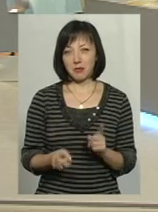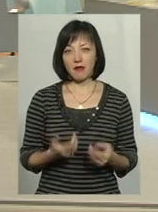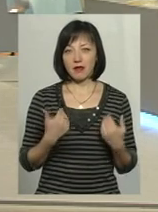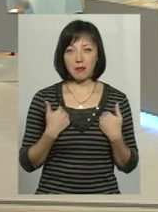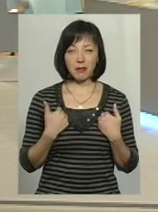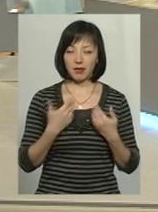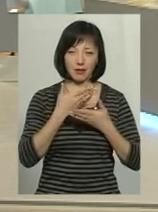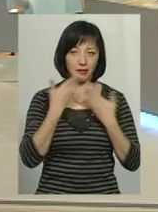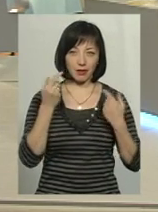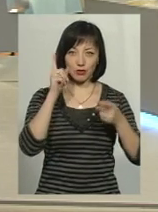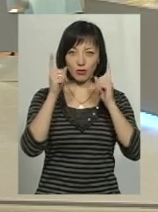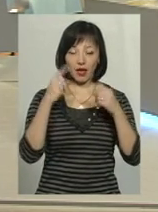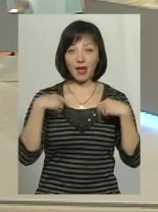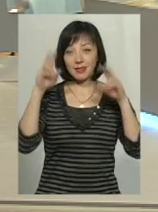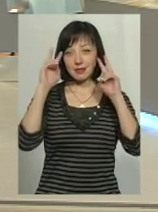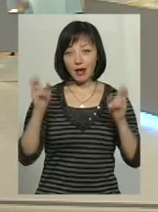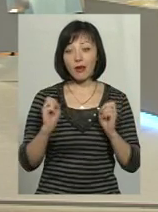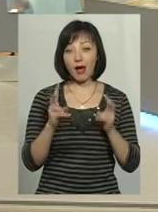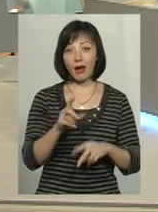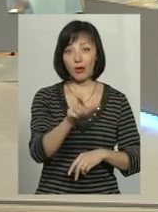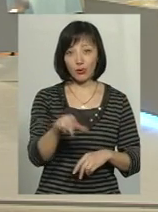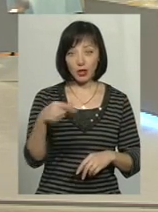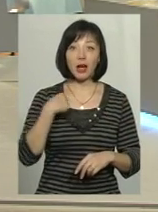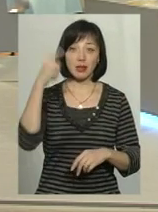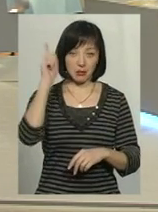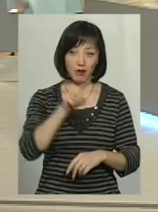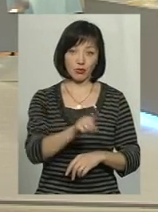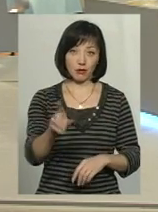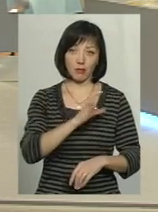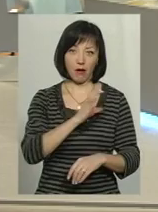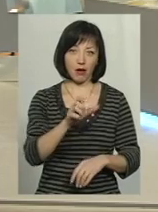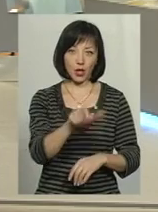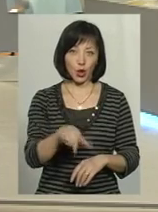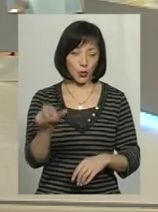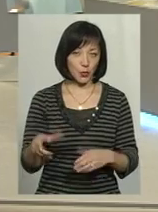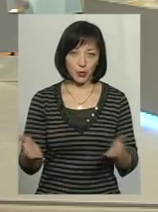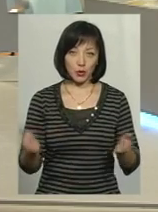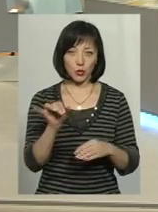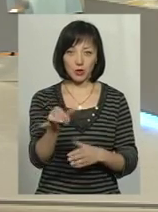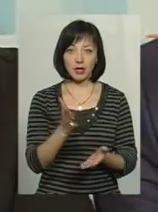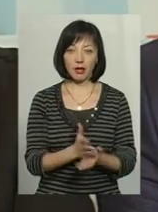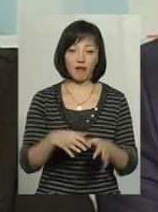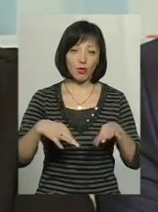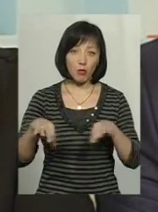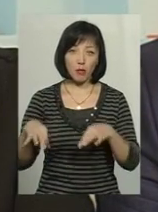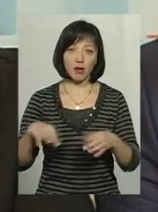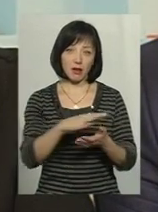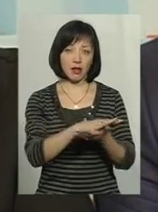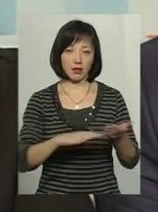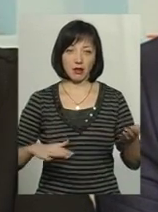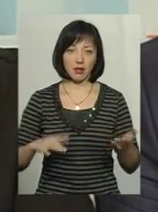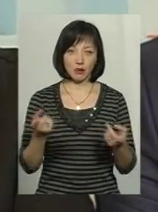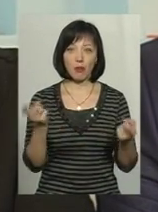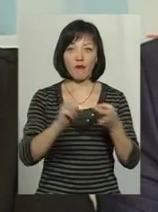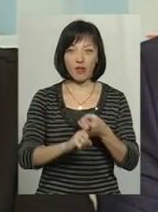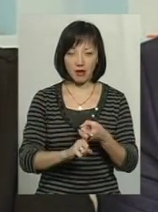тому що я не знаю, як інші громадян, тому що, наприклад, я знав, що вони багаті люди, що в них є автомобілі і так далі, так чи інакше вони